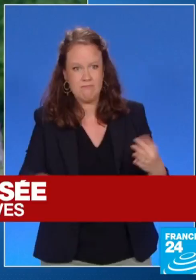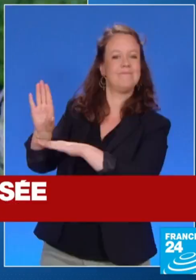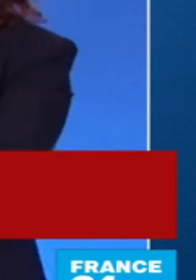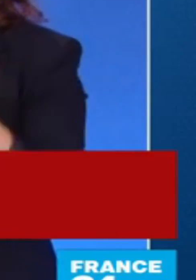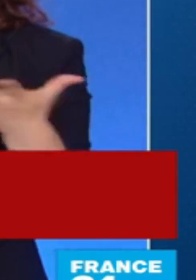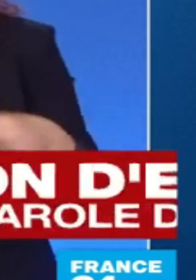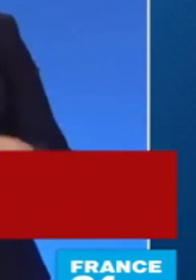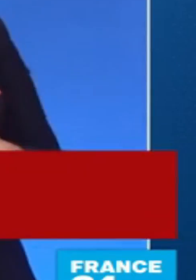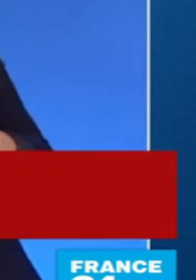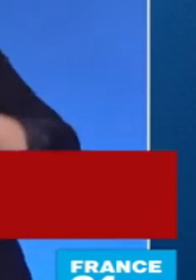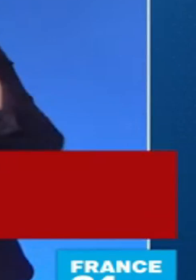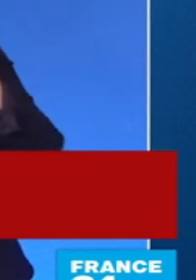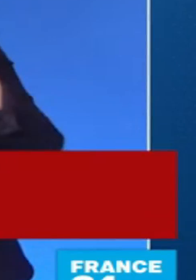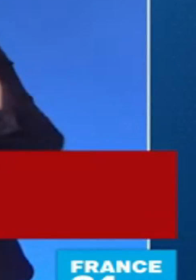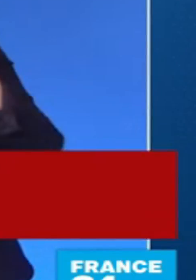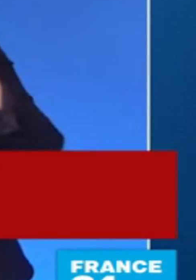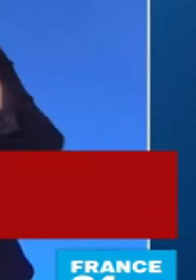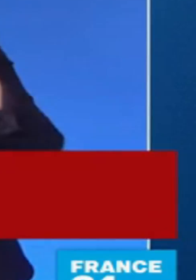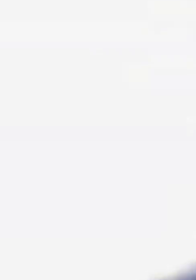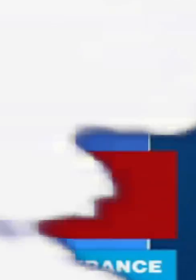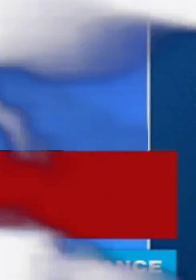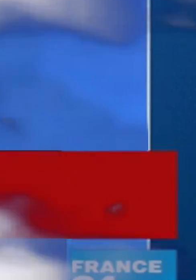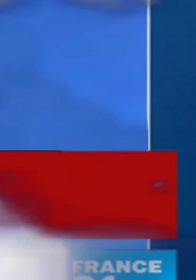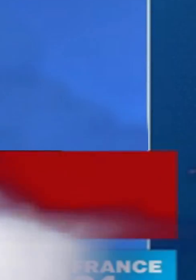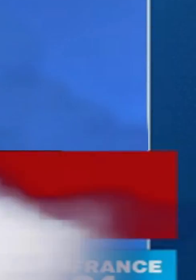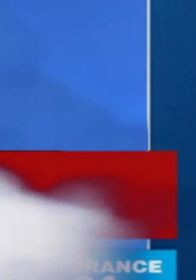effet claquée. To, to, to, to, to !